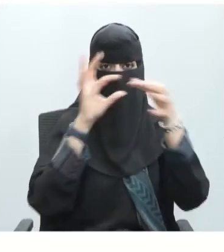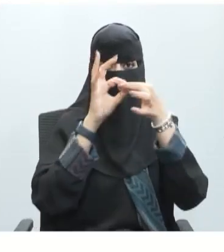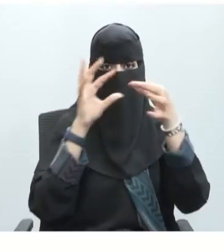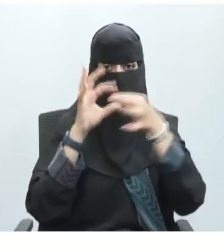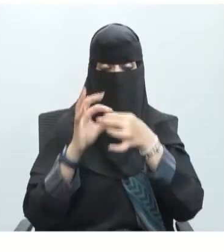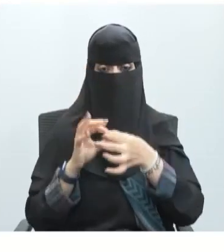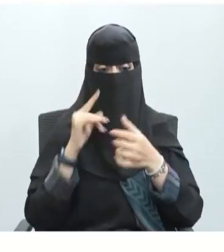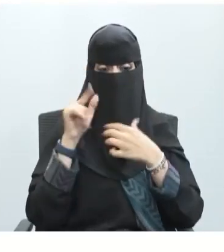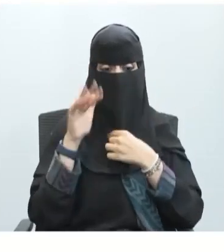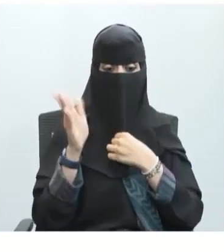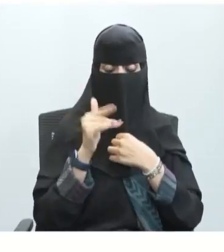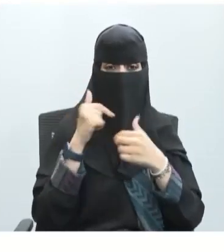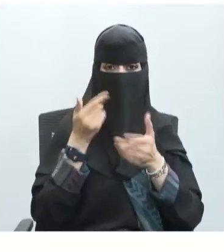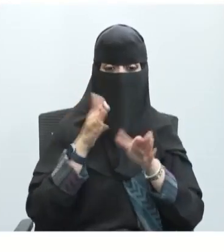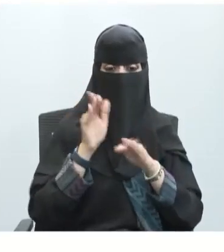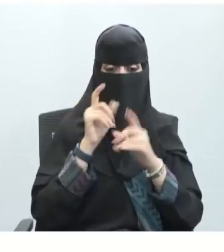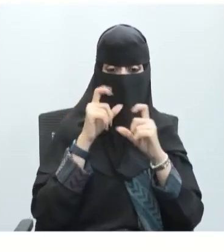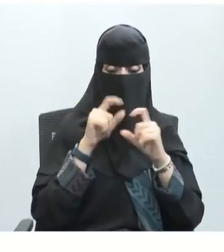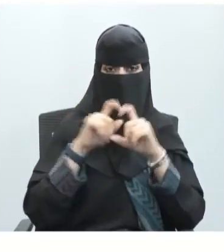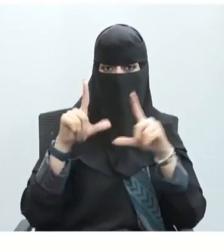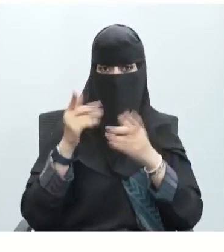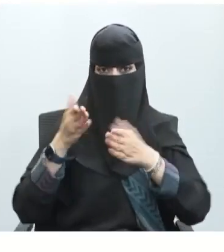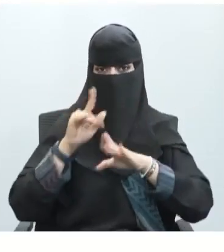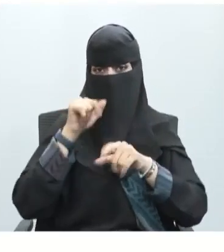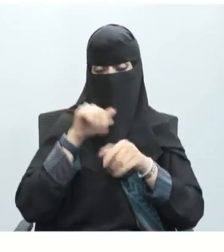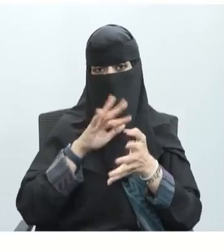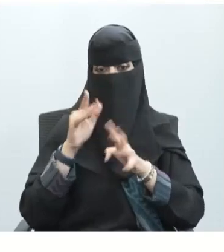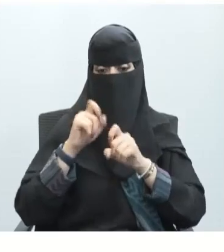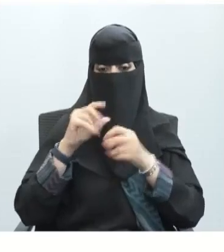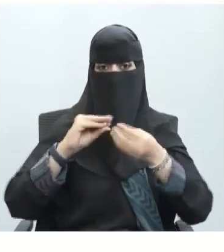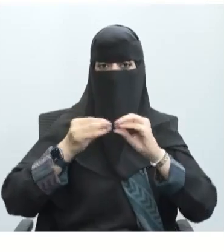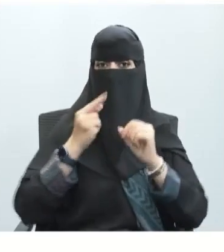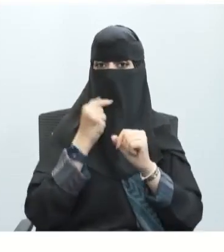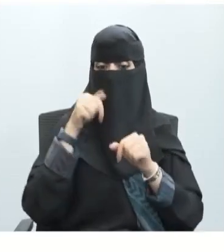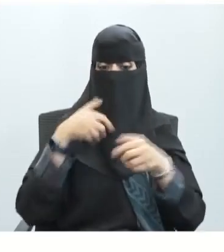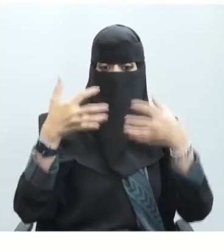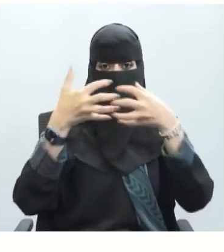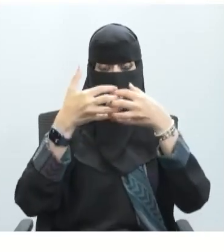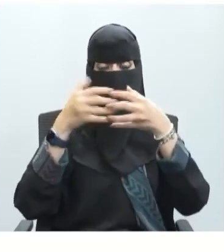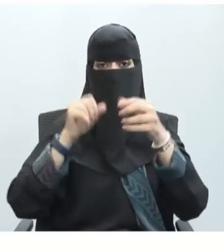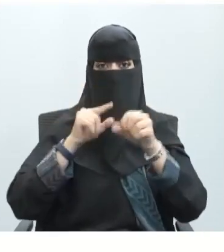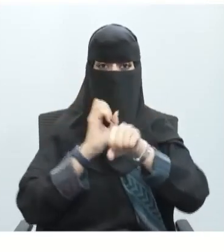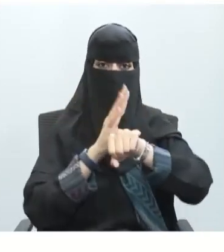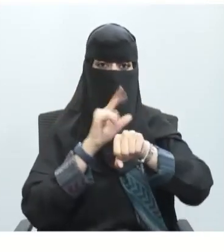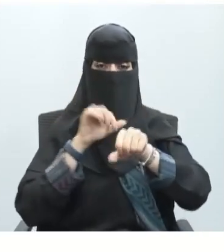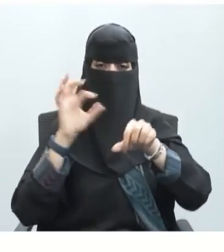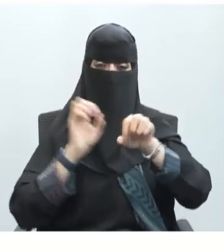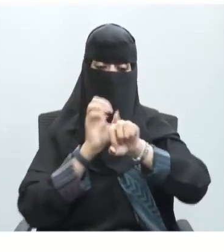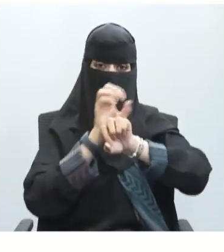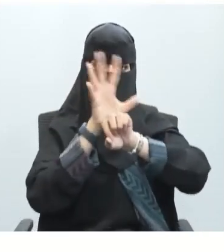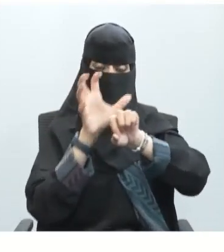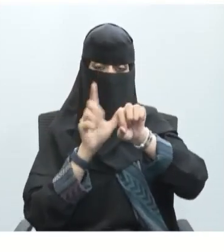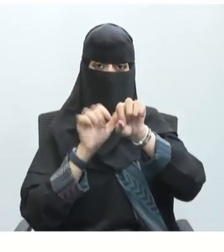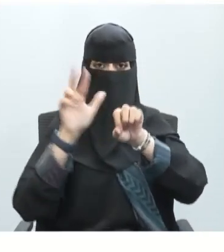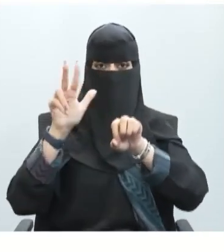معها أكثر مع خلية عصبية وهنا صورة أيضا توضيحية برز باللون الأحمر التشابك العصبي ما بين الزوائد الشجيرية